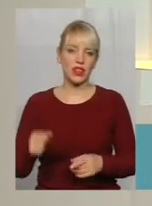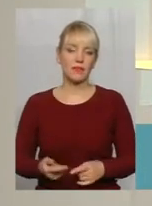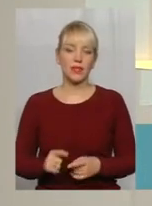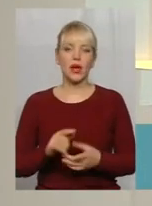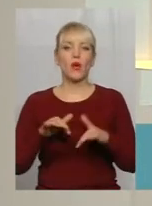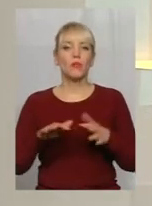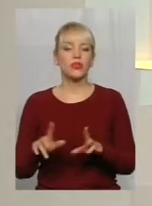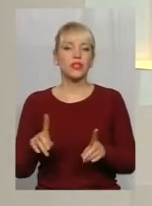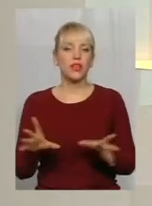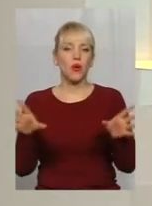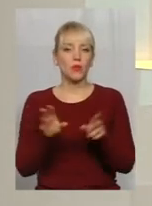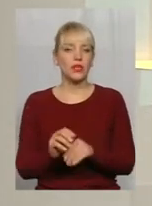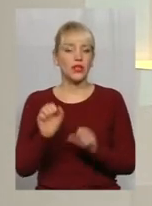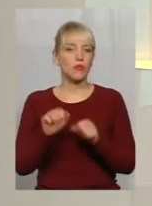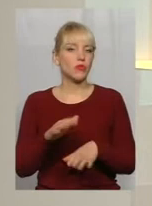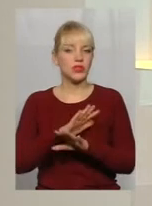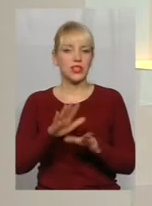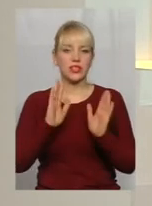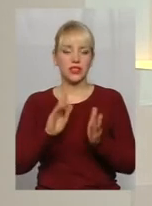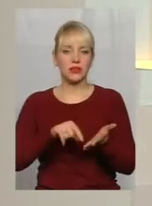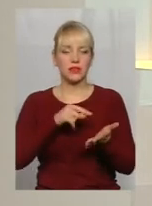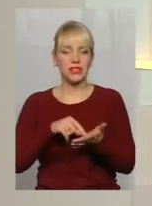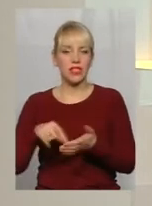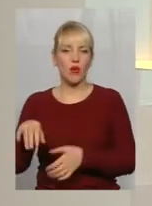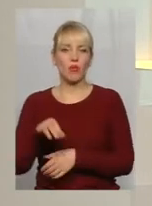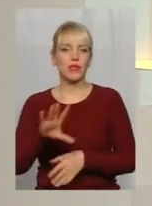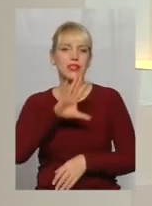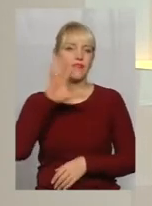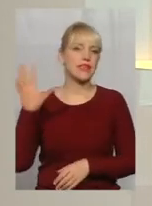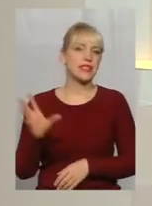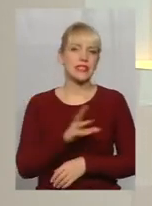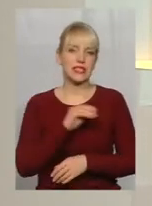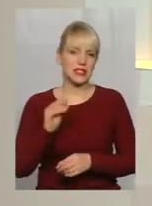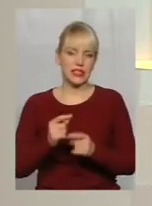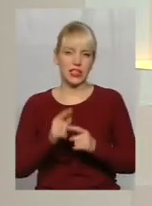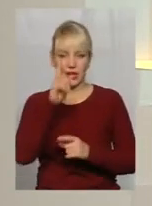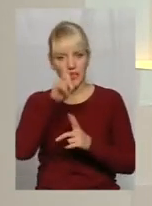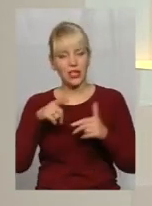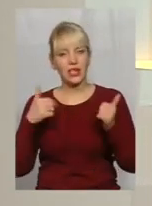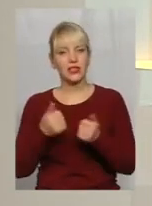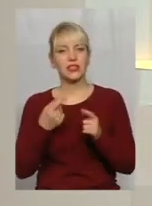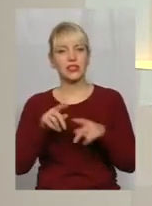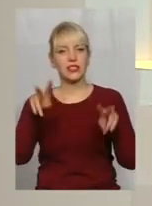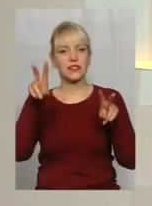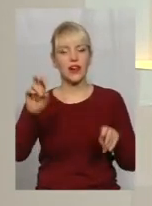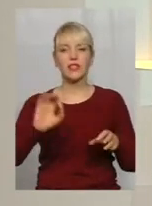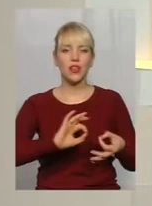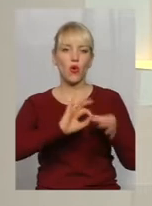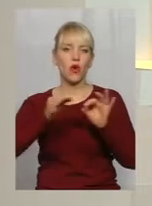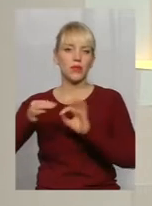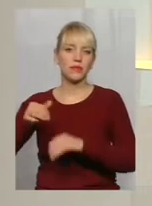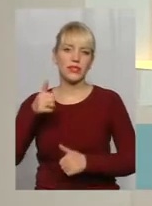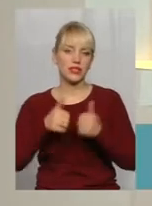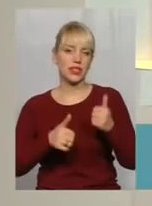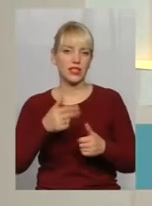Подія, яка об'єднує, мабуть, не лише міста, області, а й усі країни, тому що ця подія називається Олімпійські ігри. Саме сьогодні,